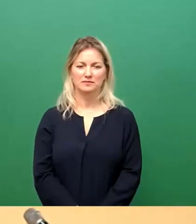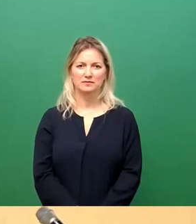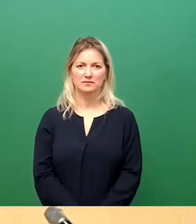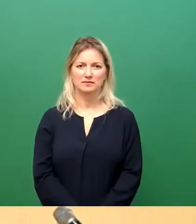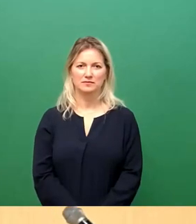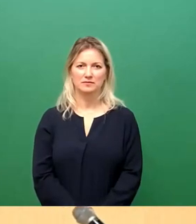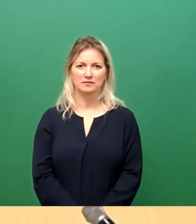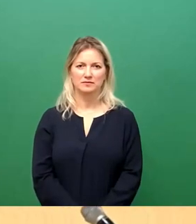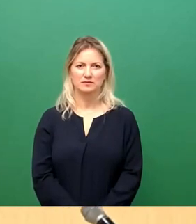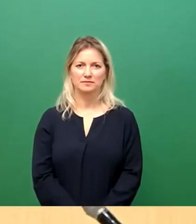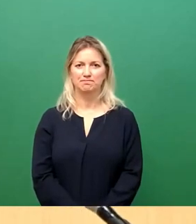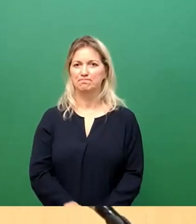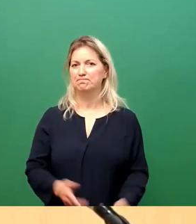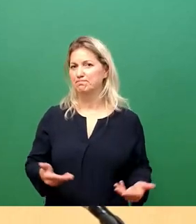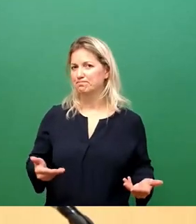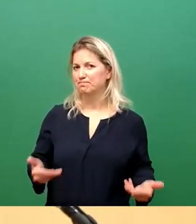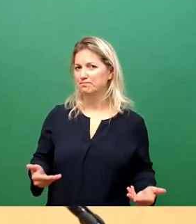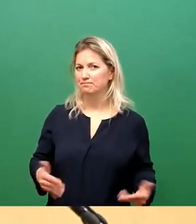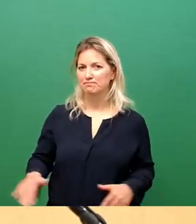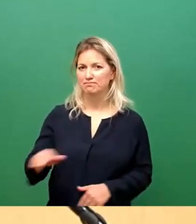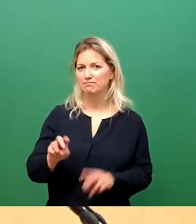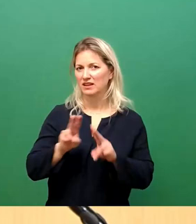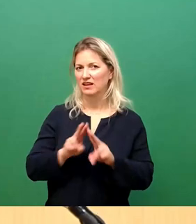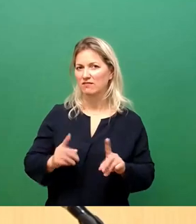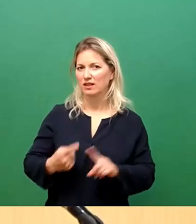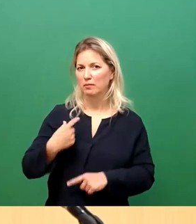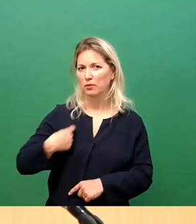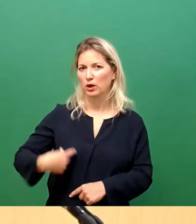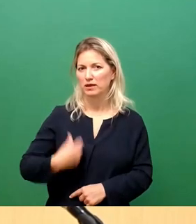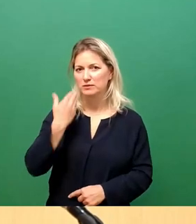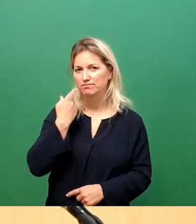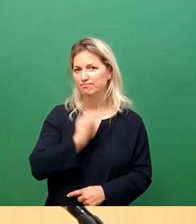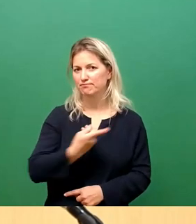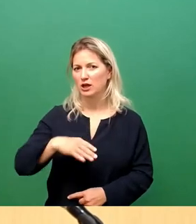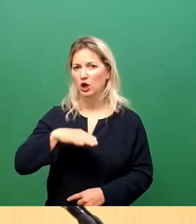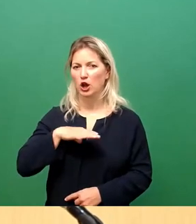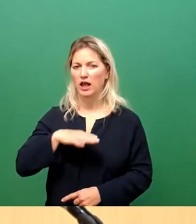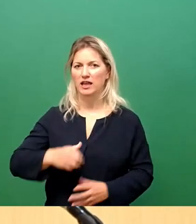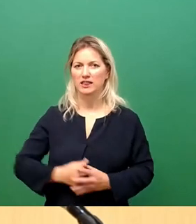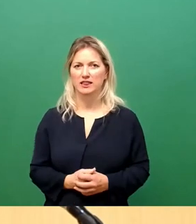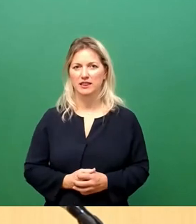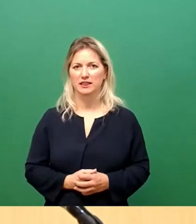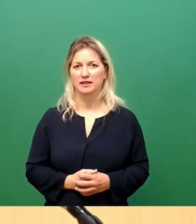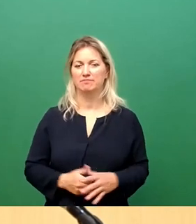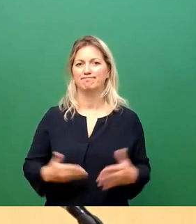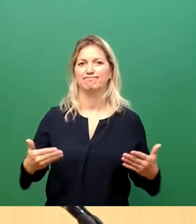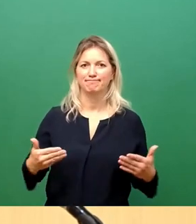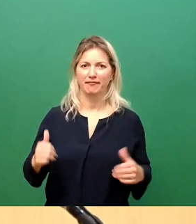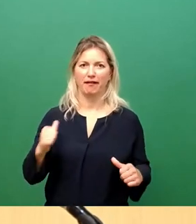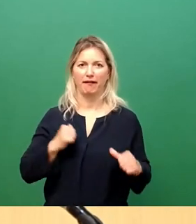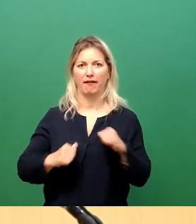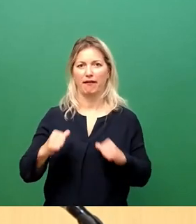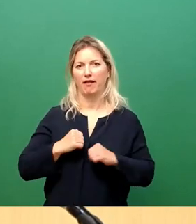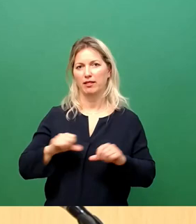So, sehr geehrter Herr Oberbürgermeister, liebe Kolleginnen und Kollegen, ich kann Ihnen jetzt leider nicht das Bild zeigen der